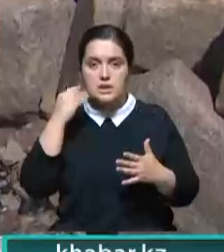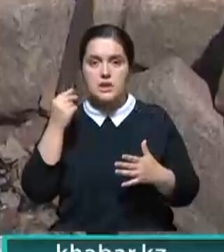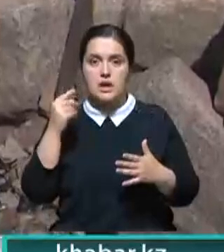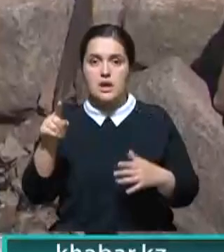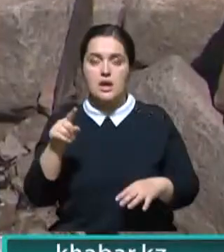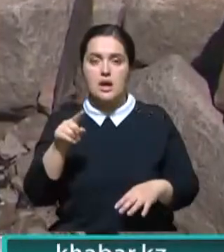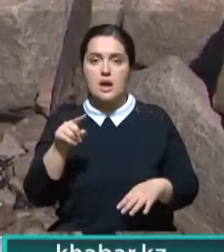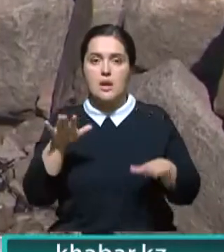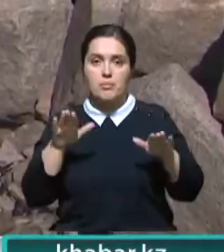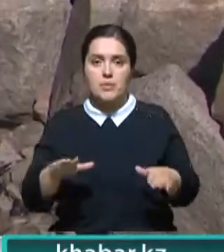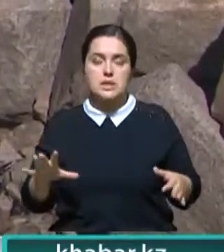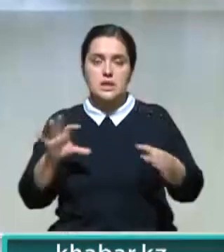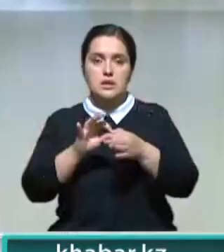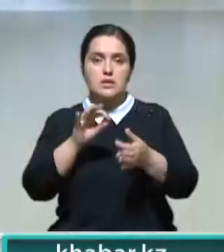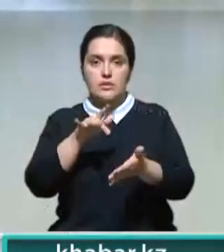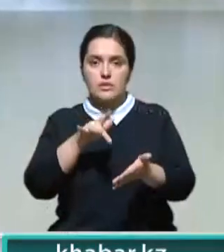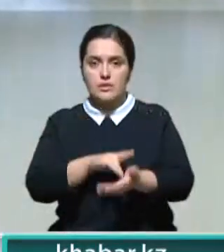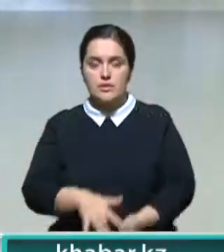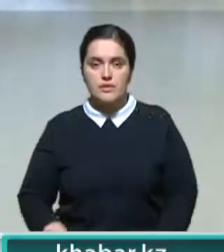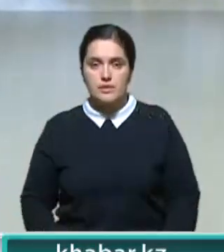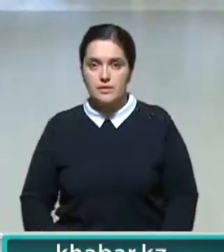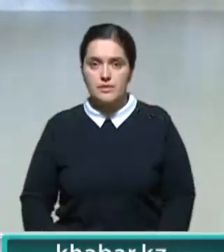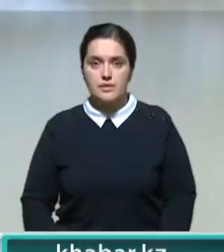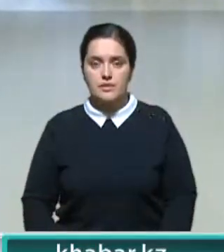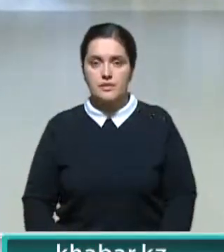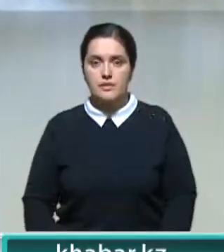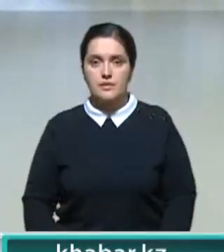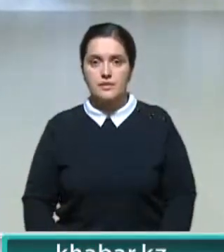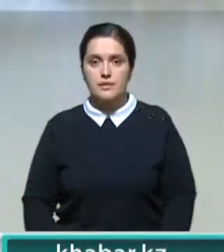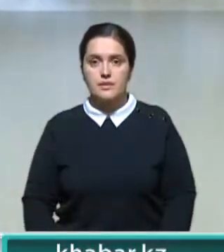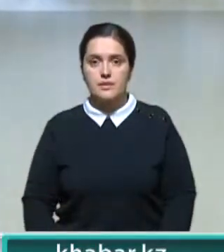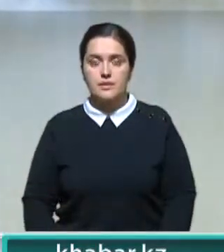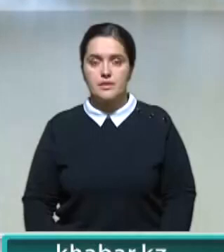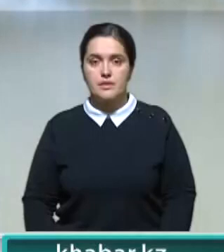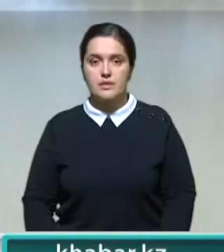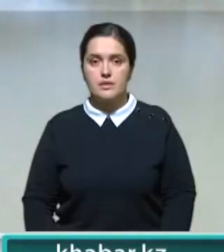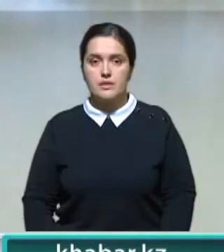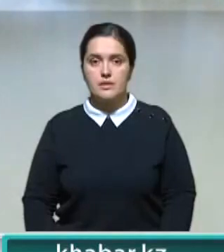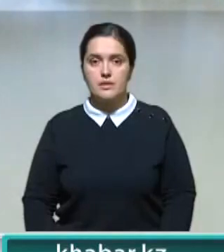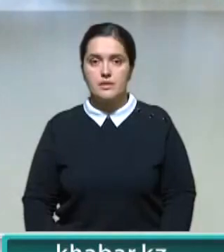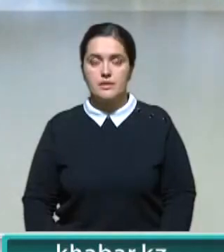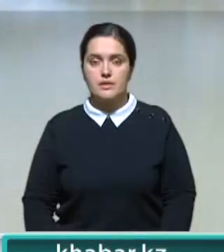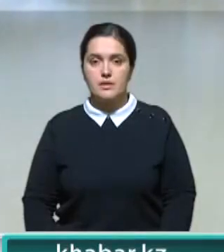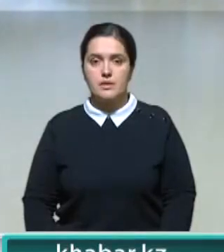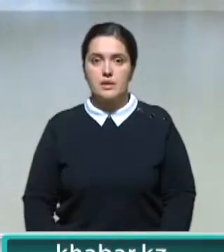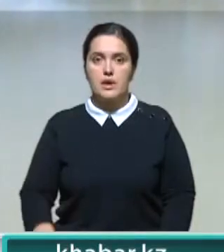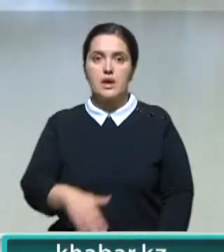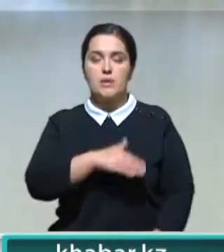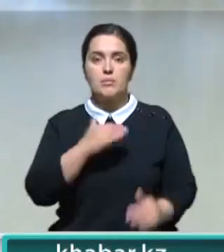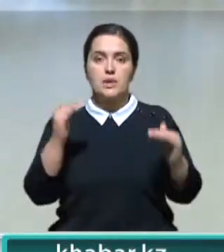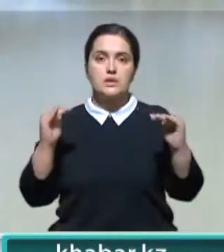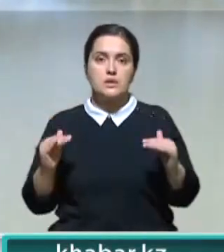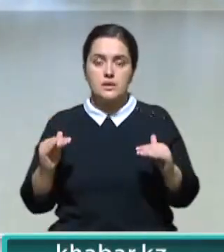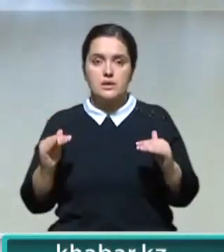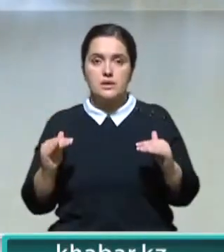место фактически уже соединилось с мегаполисом. В связи с низким температурным фоном в горной местности,